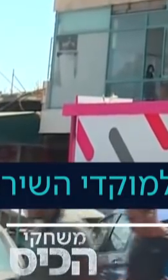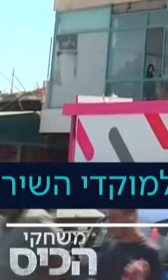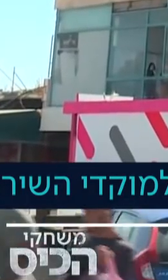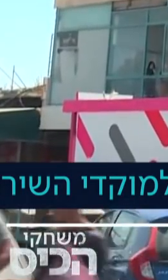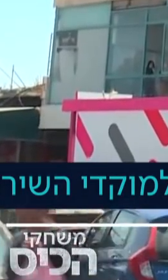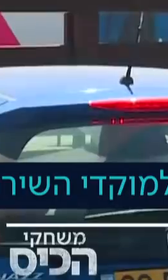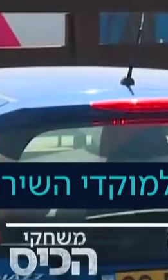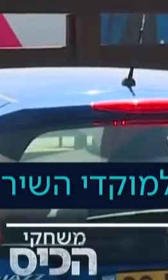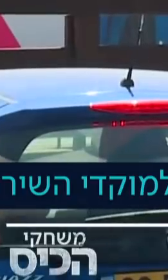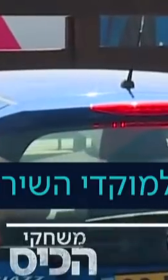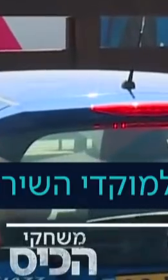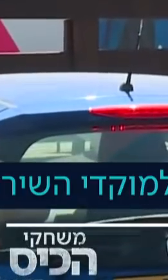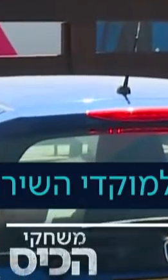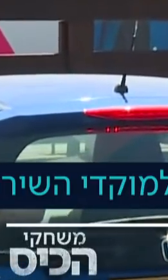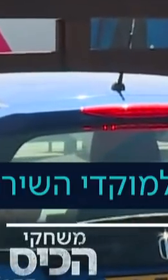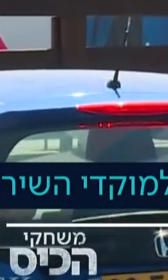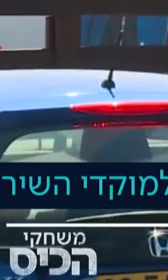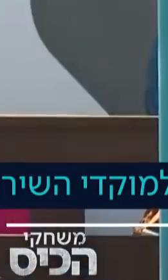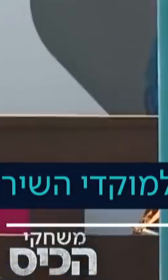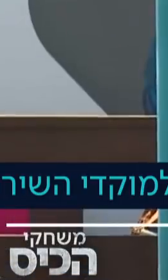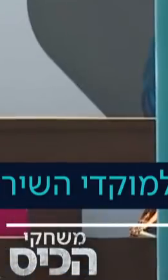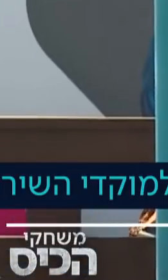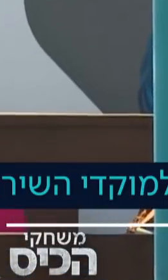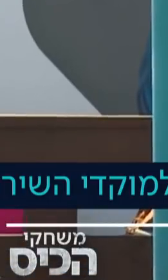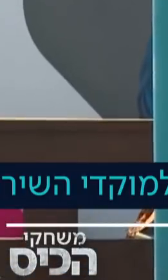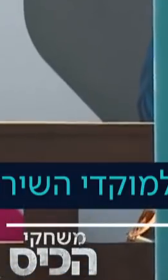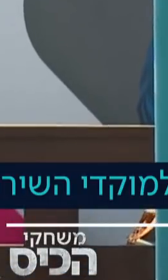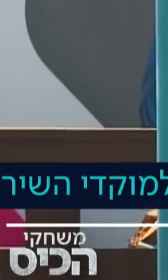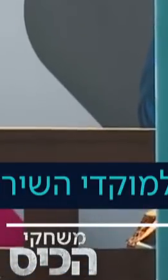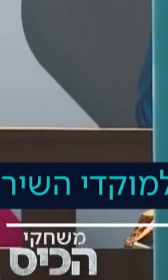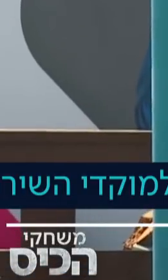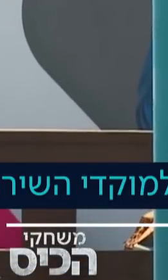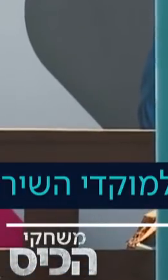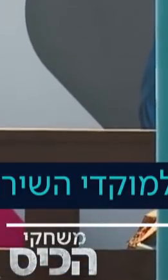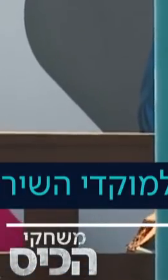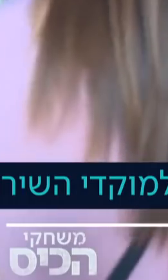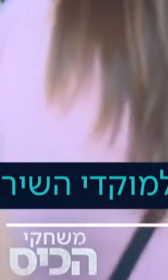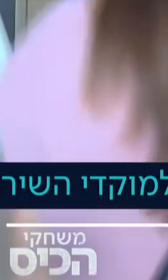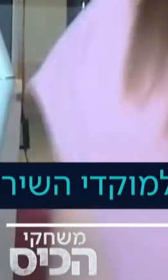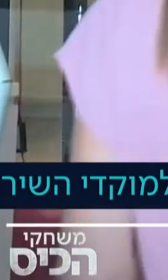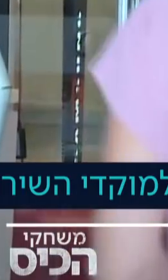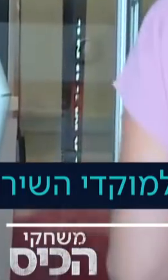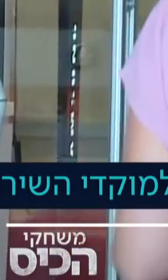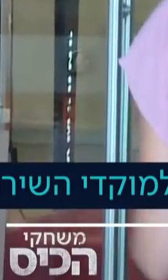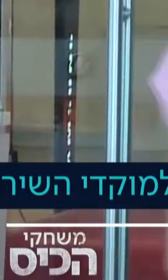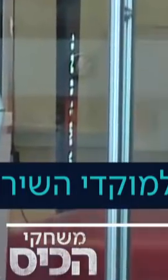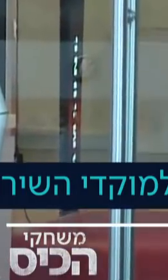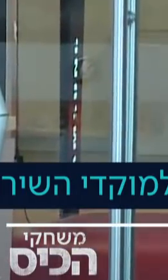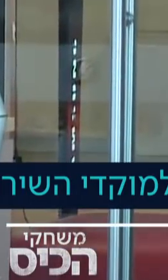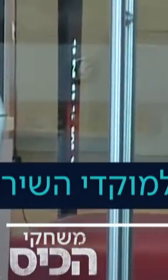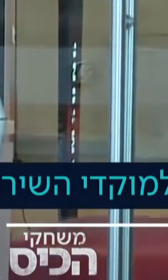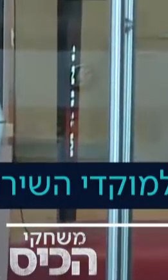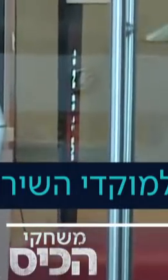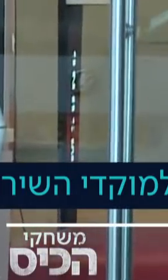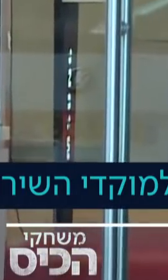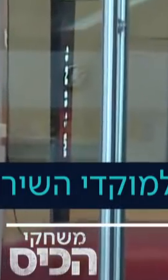שעות ביממה כפי שהייתה אמורה לעשות וכנסו אותה ב-250 אלף שקל. את הכנס הגבוה ביותר